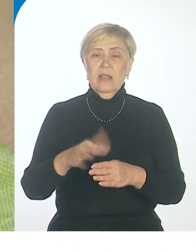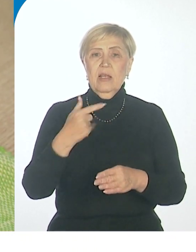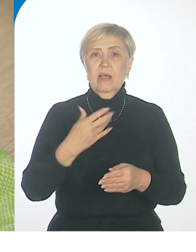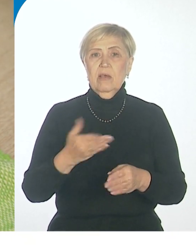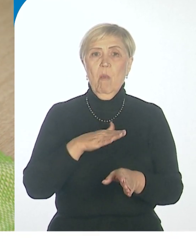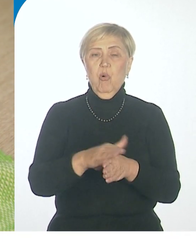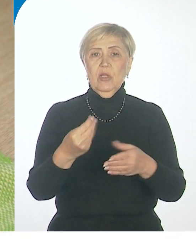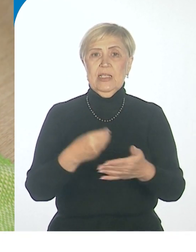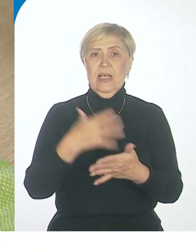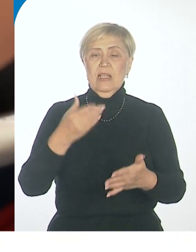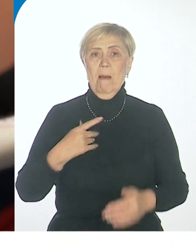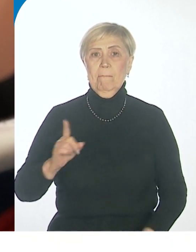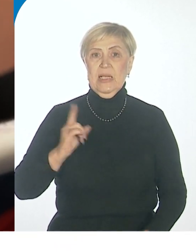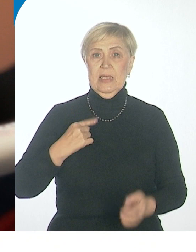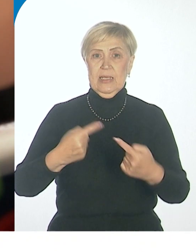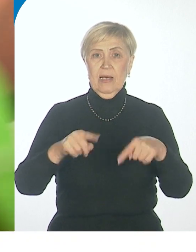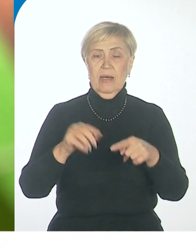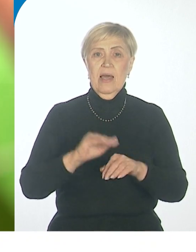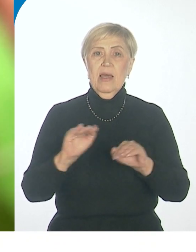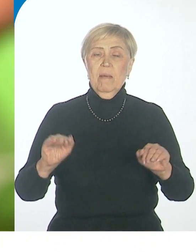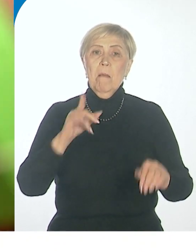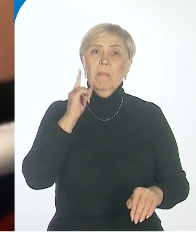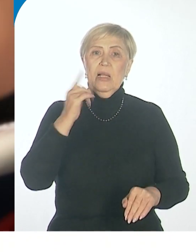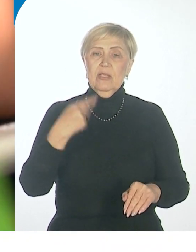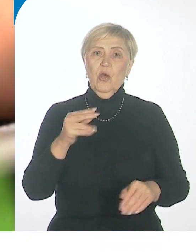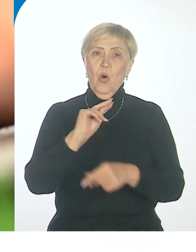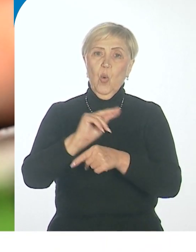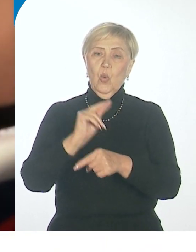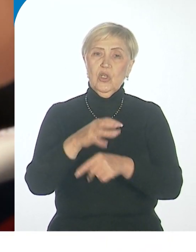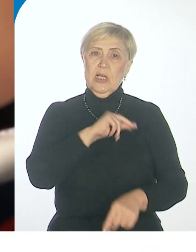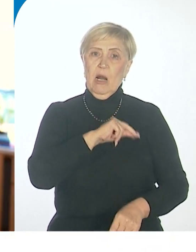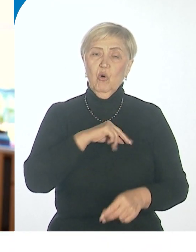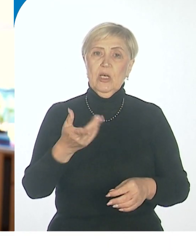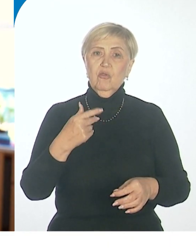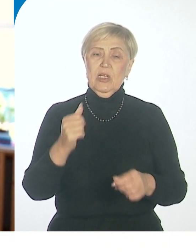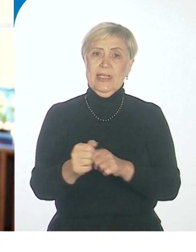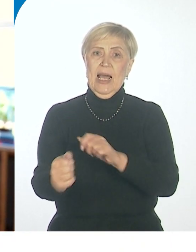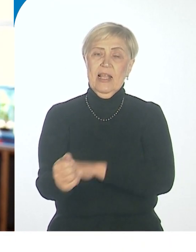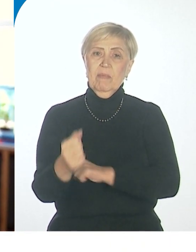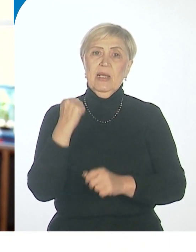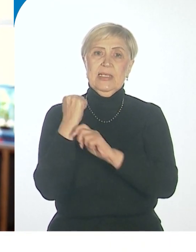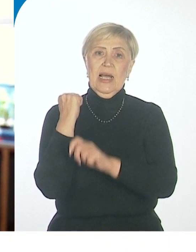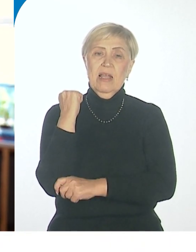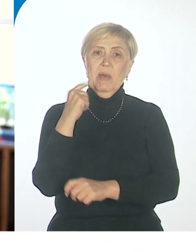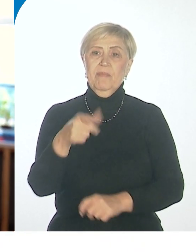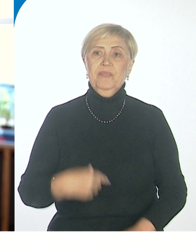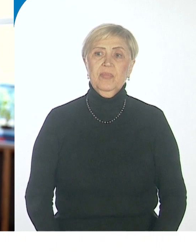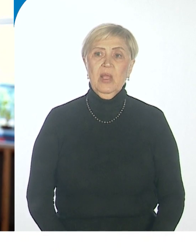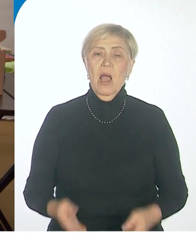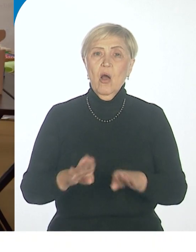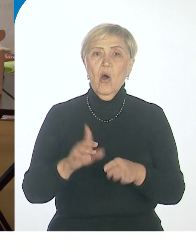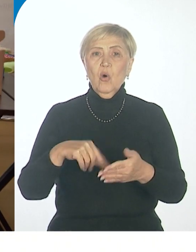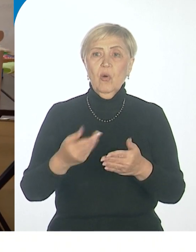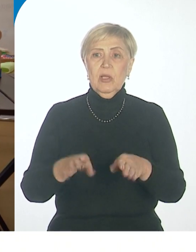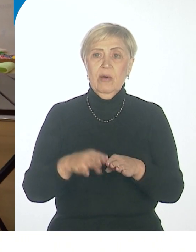полноценная мастерская. Ребята учатся работать с тканями, развивают мелкую моторику, создают уникальные изделия. А кроме того,